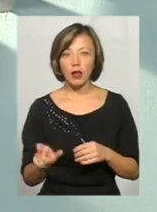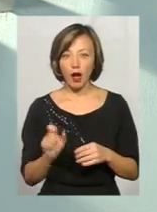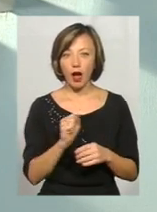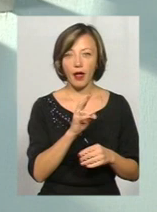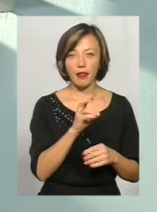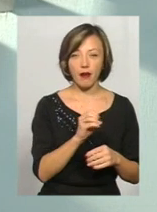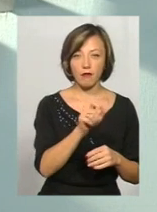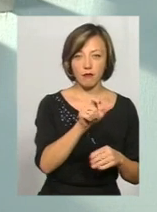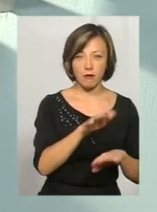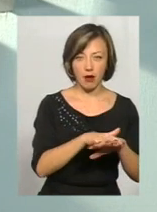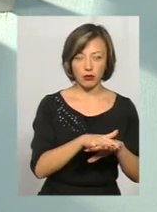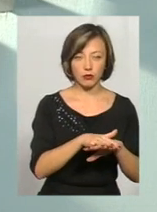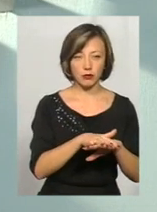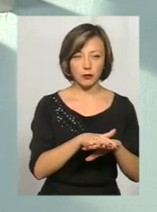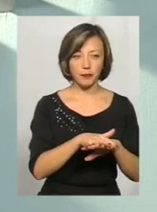в банка.